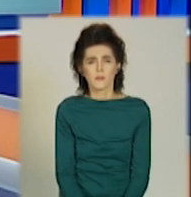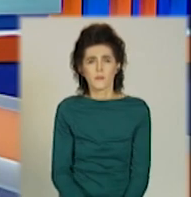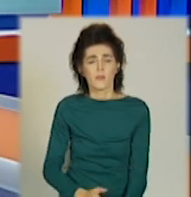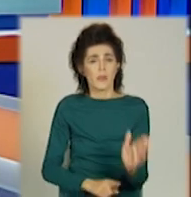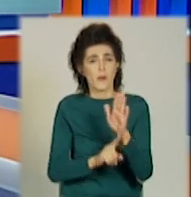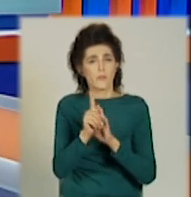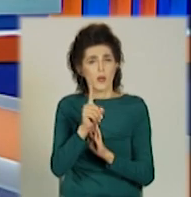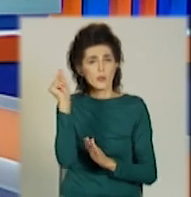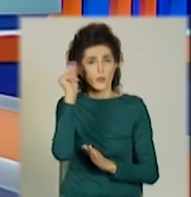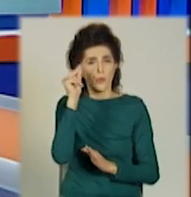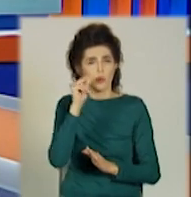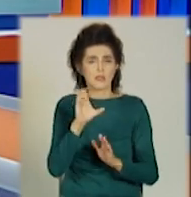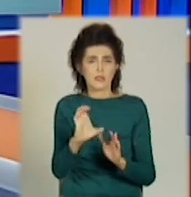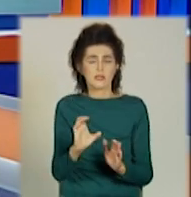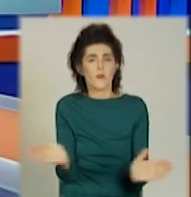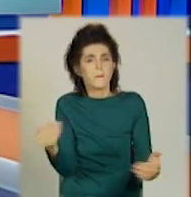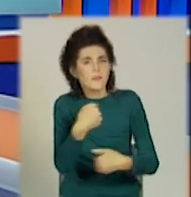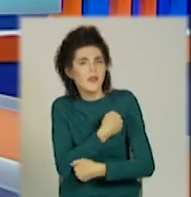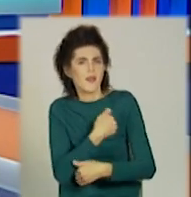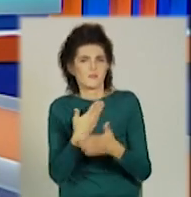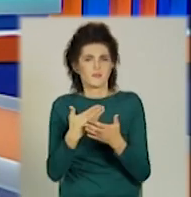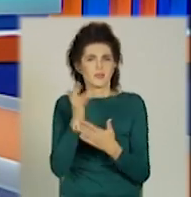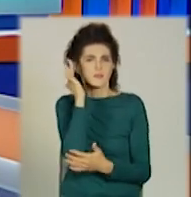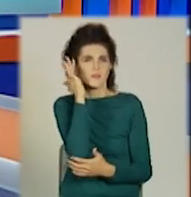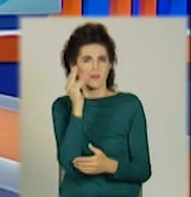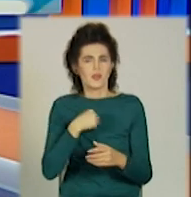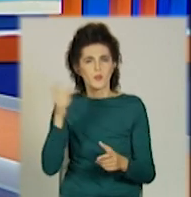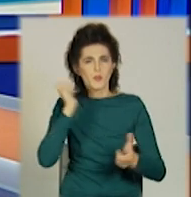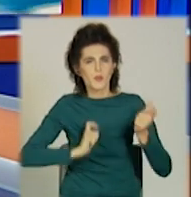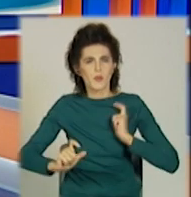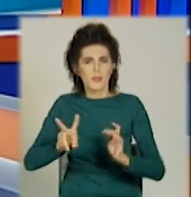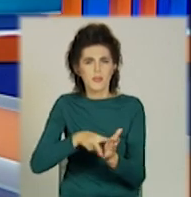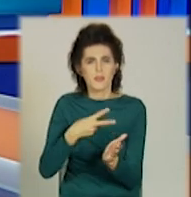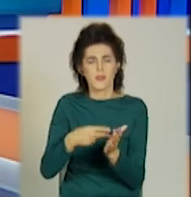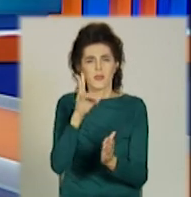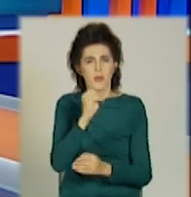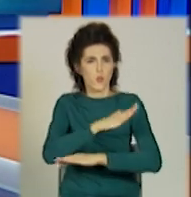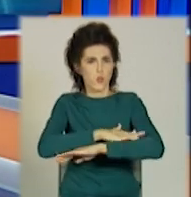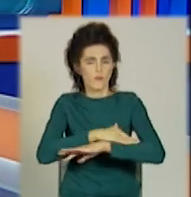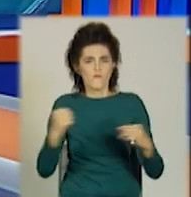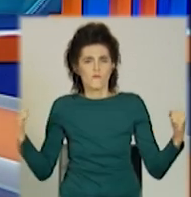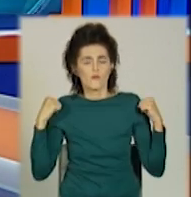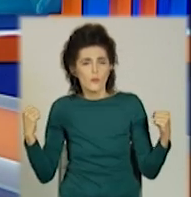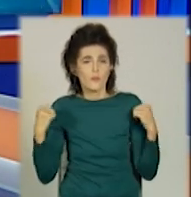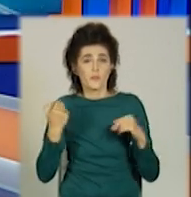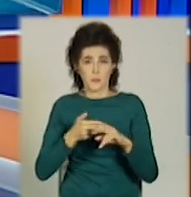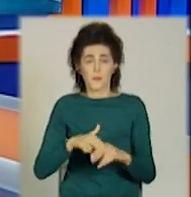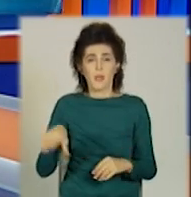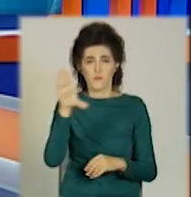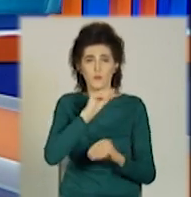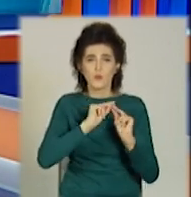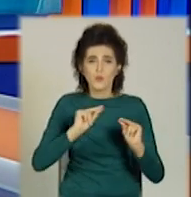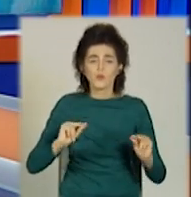Розпочинають уроки з обіймів та мріюють викладати танці на фізкультурі. Завдання сучасних вчителів – зацікавити